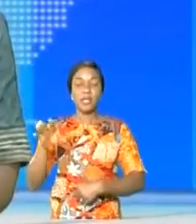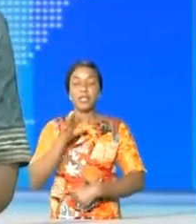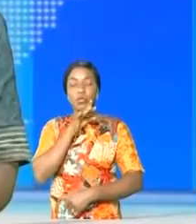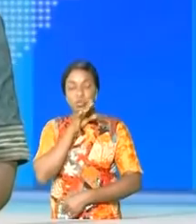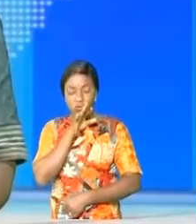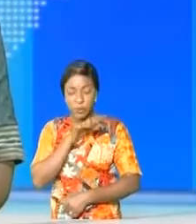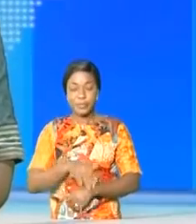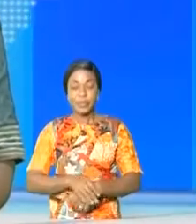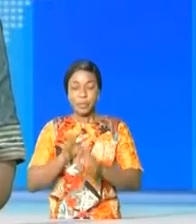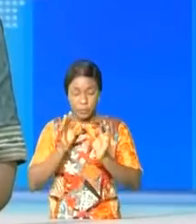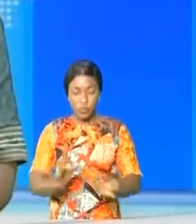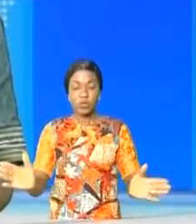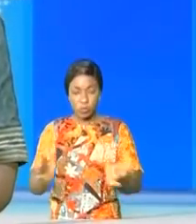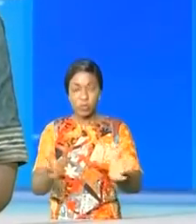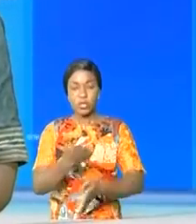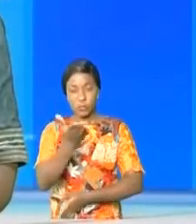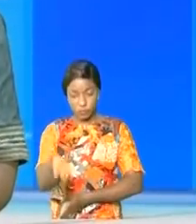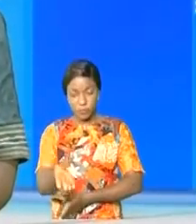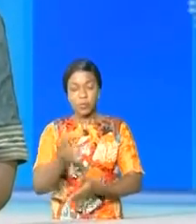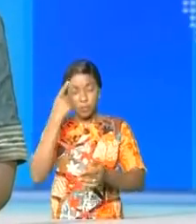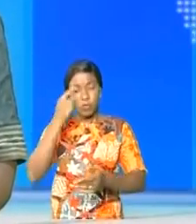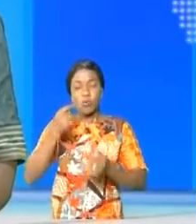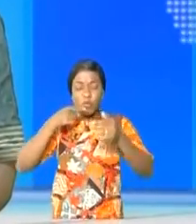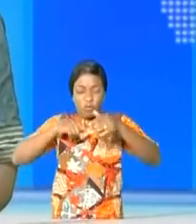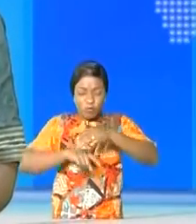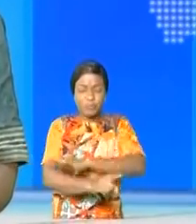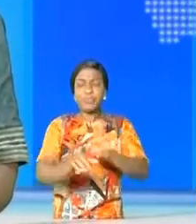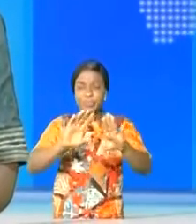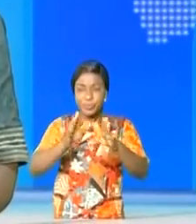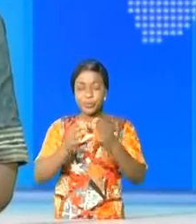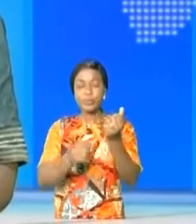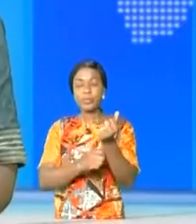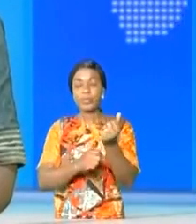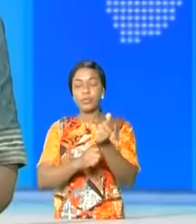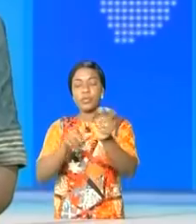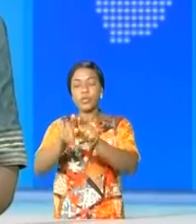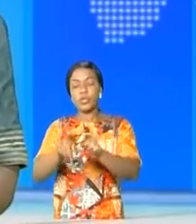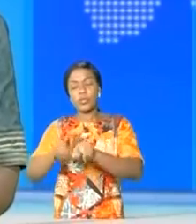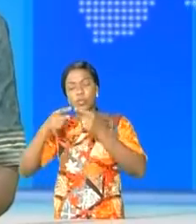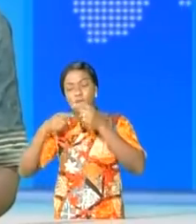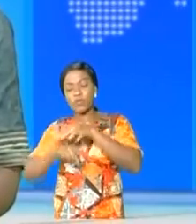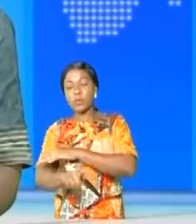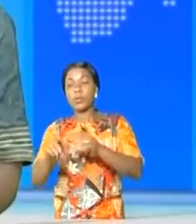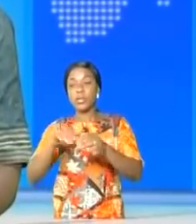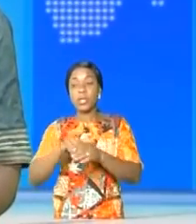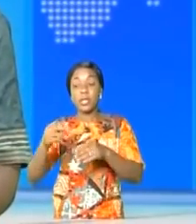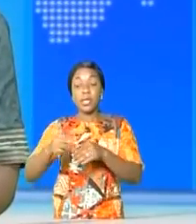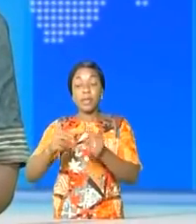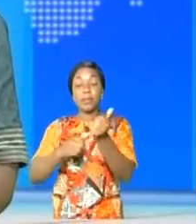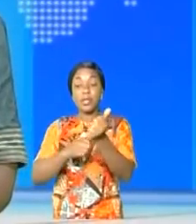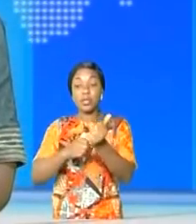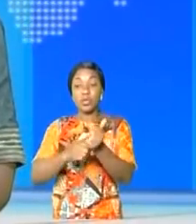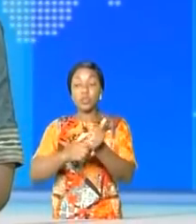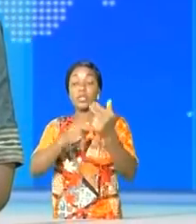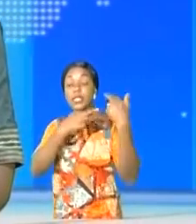Tout en vous encourageant à dénoncer ces actes aux autorités judiciaires compétentes, je vous